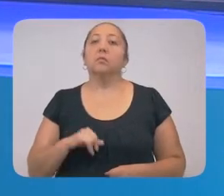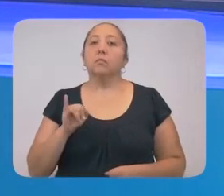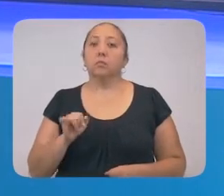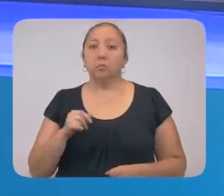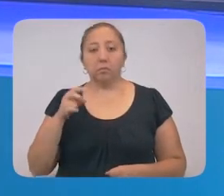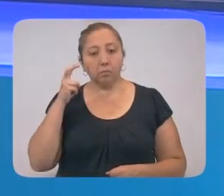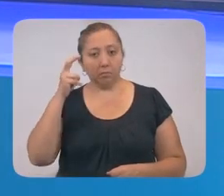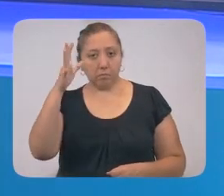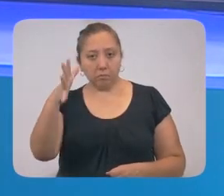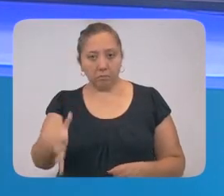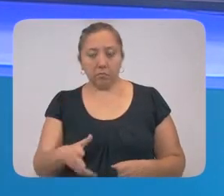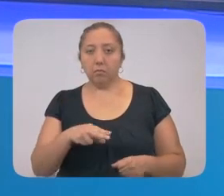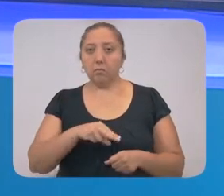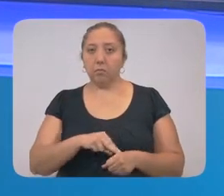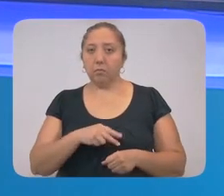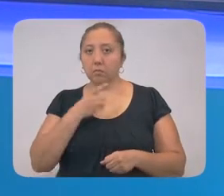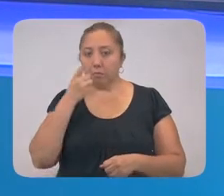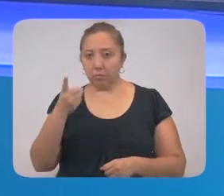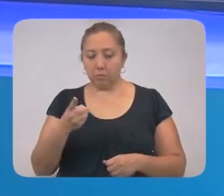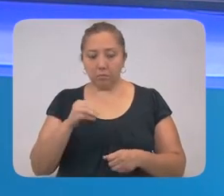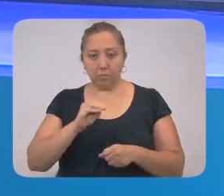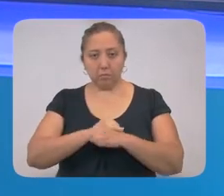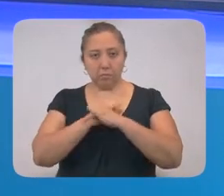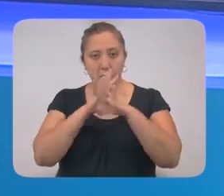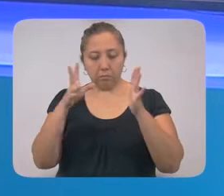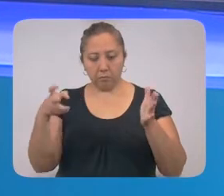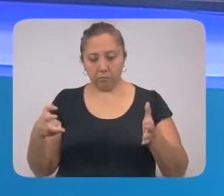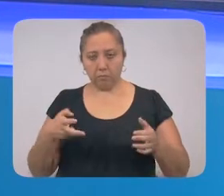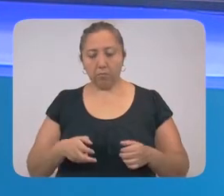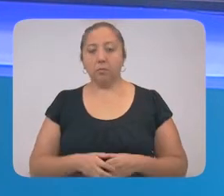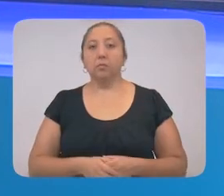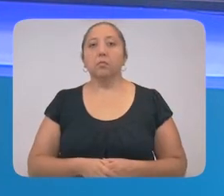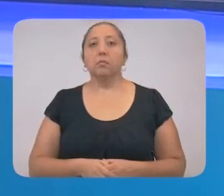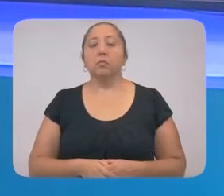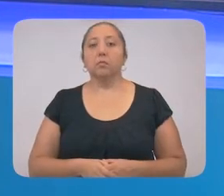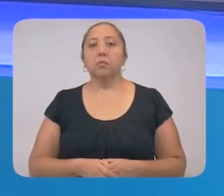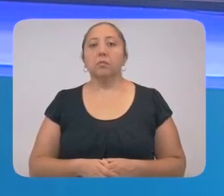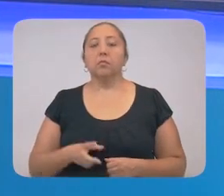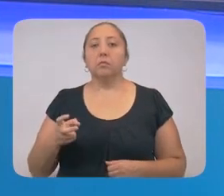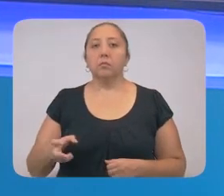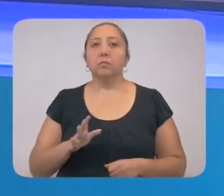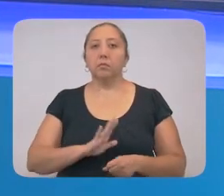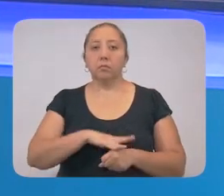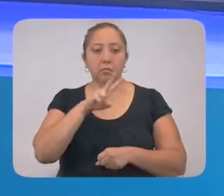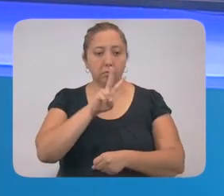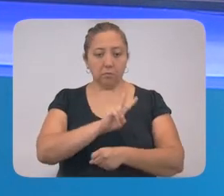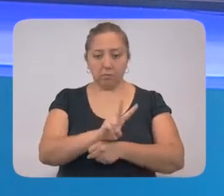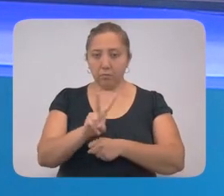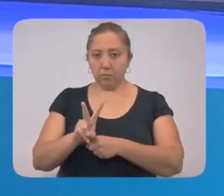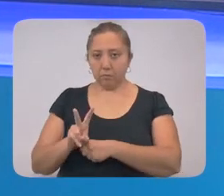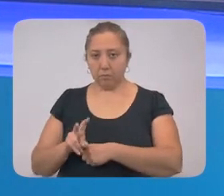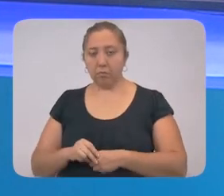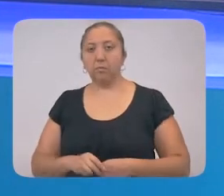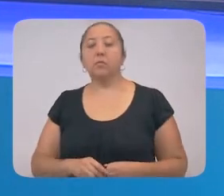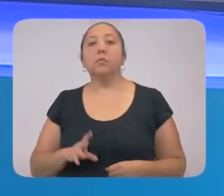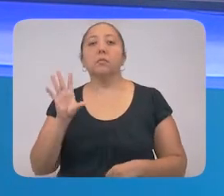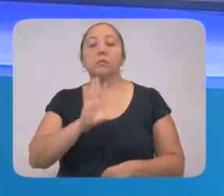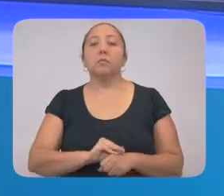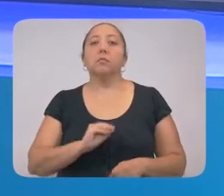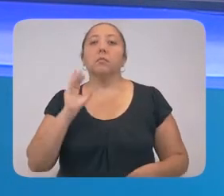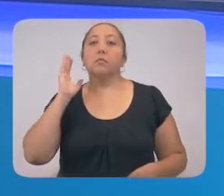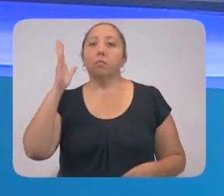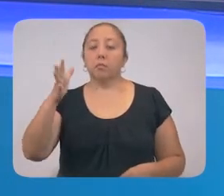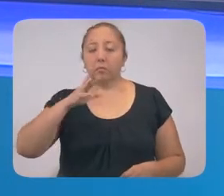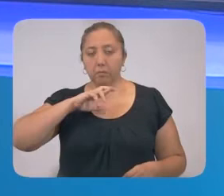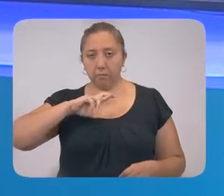domingo, 24 di mayoa, beglae, tzikpahulak, 68 juntulul mako, paktio le koronaviruso, 40 juntulule tukahil